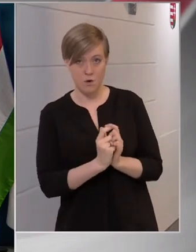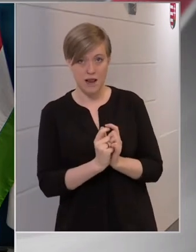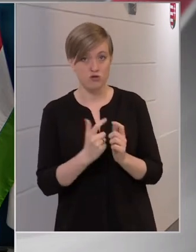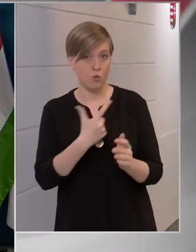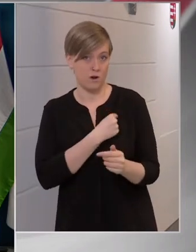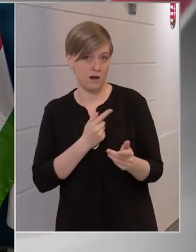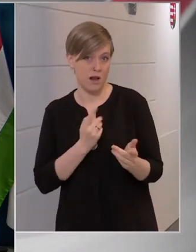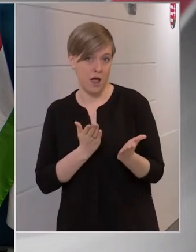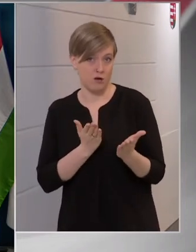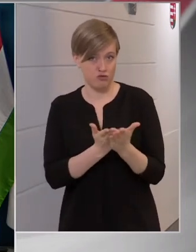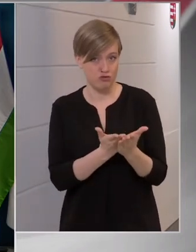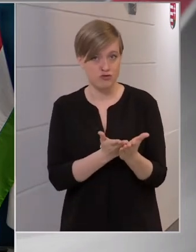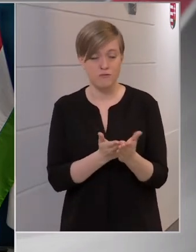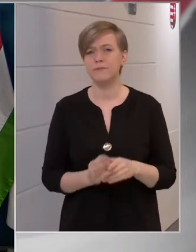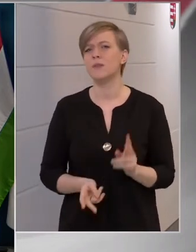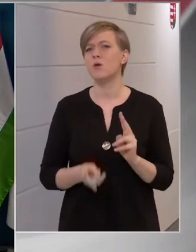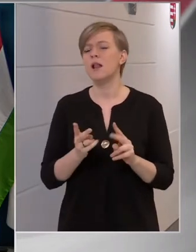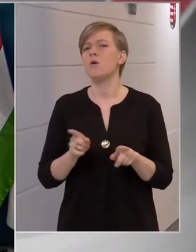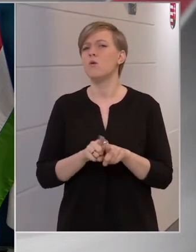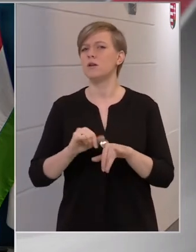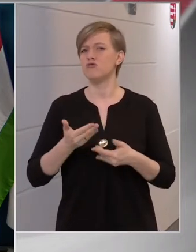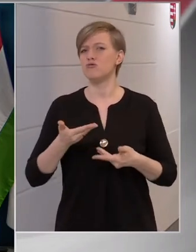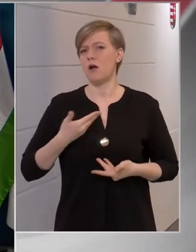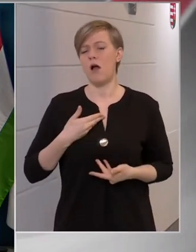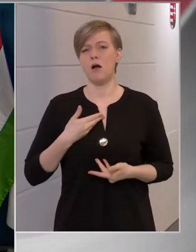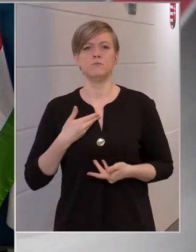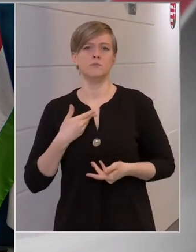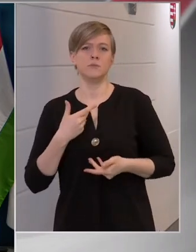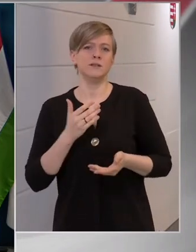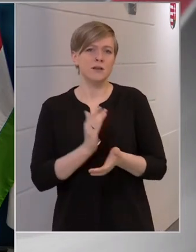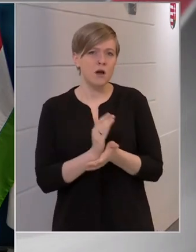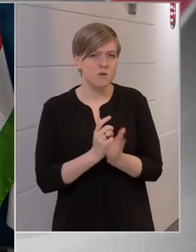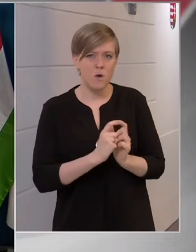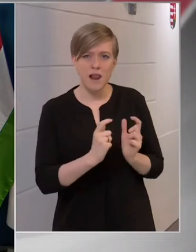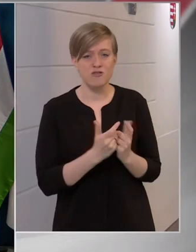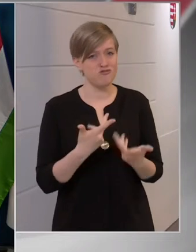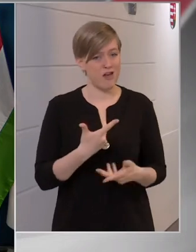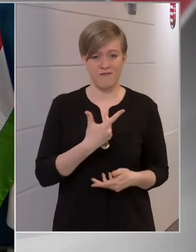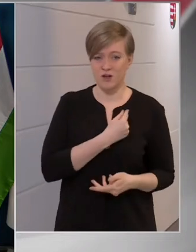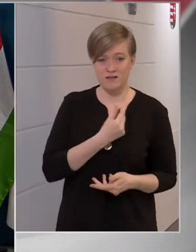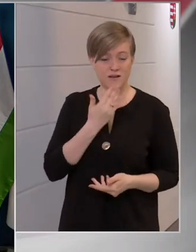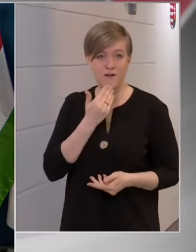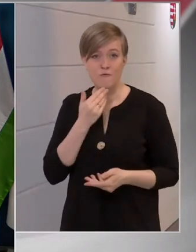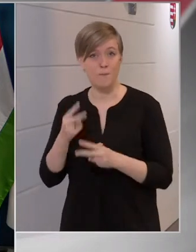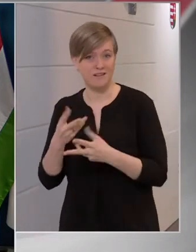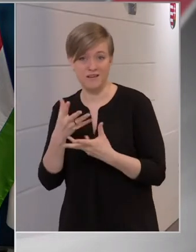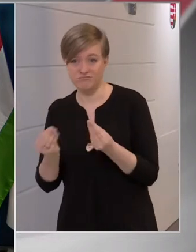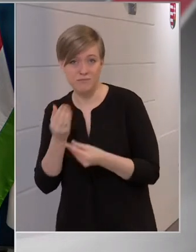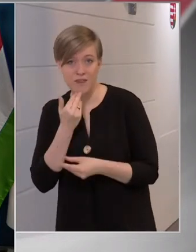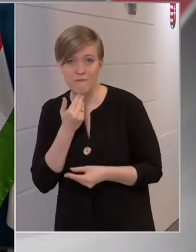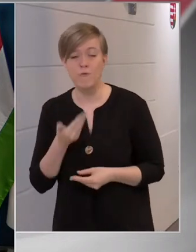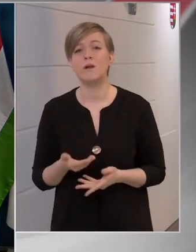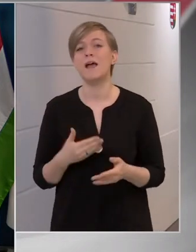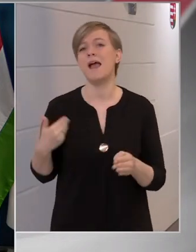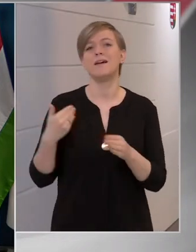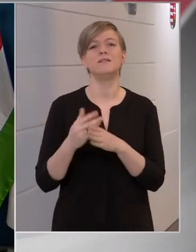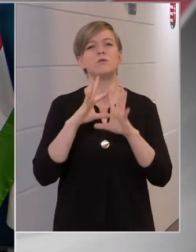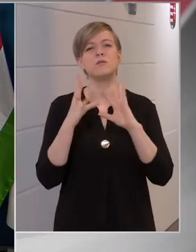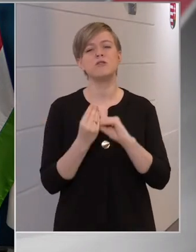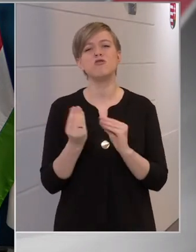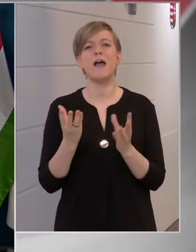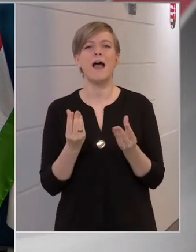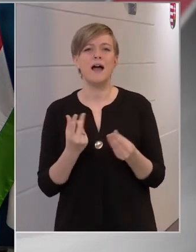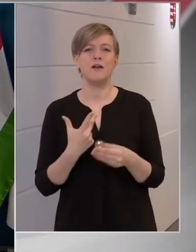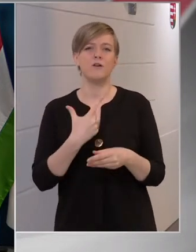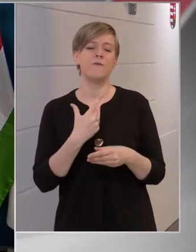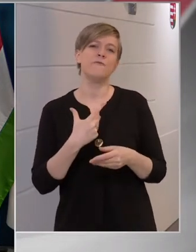alapján is? Hogy lehet, hogy olyan is kapott igazolást, aki sem vakcinát nem kapott, sem beteg nem volt, illetve eddig összesen hány vakcina igazolást